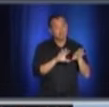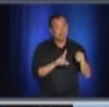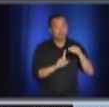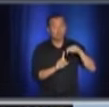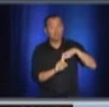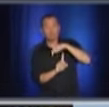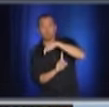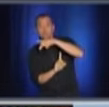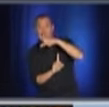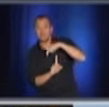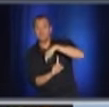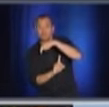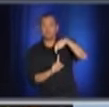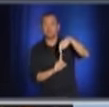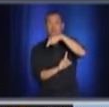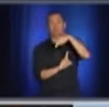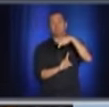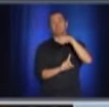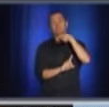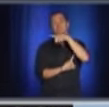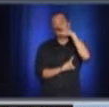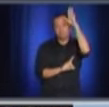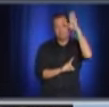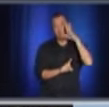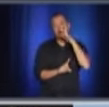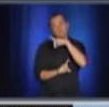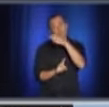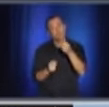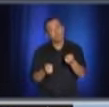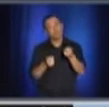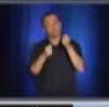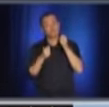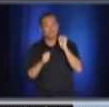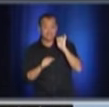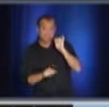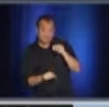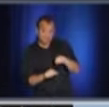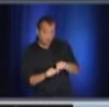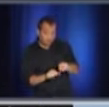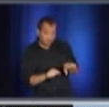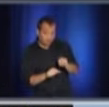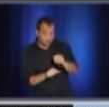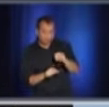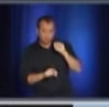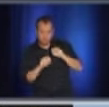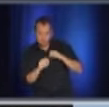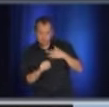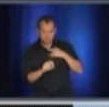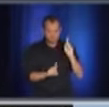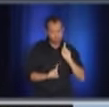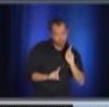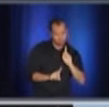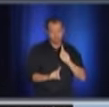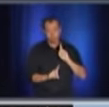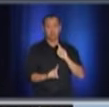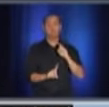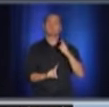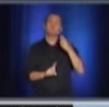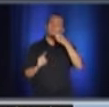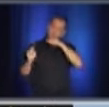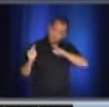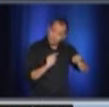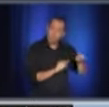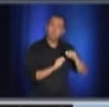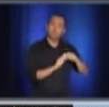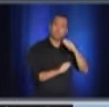demanderait aux parents d'être très vigilants et au moindre signe de ne pas hésiter, allez vous faire tester, vous et